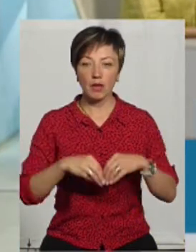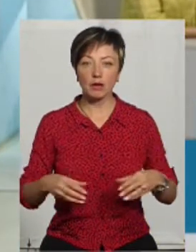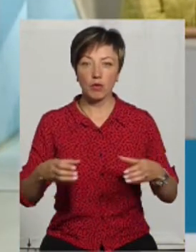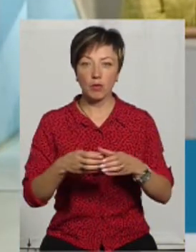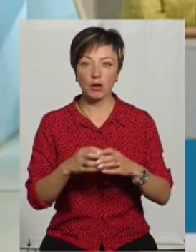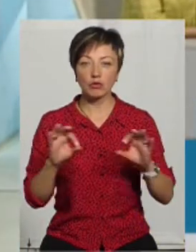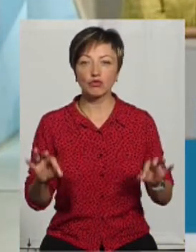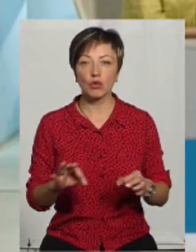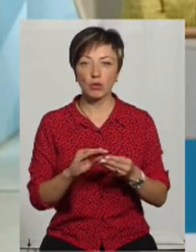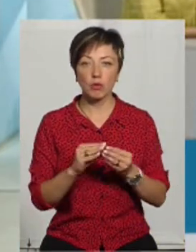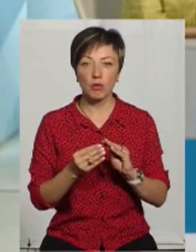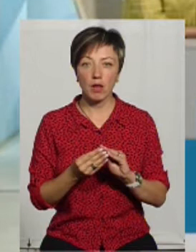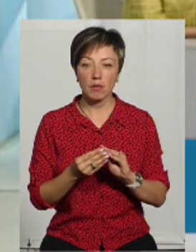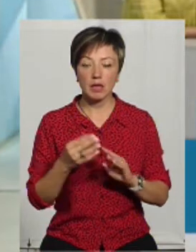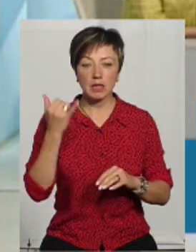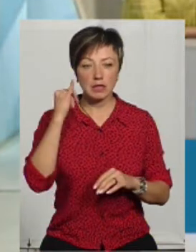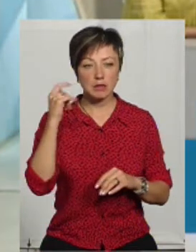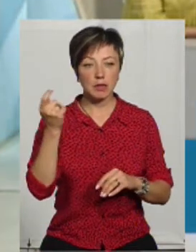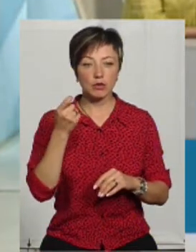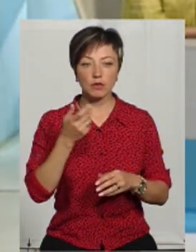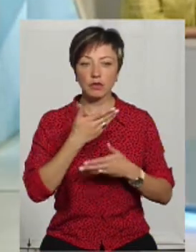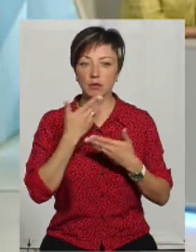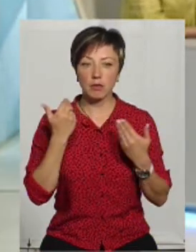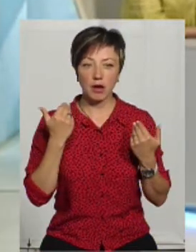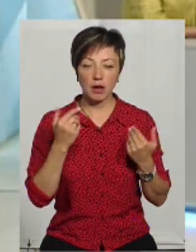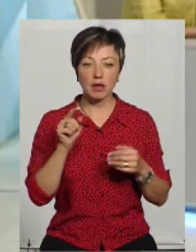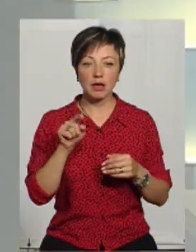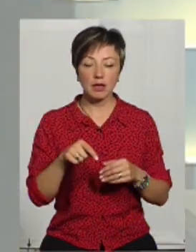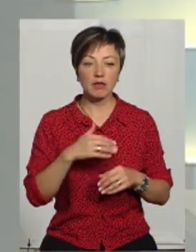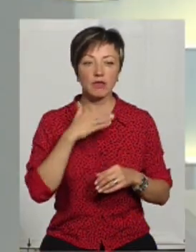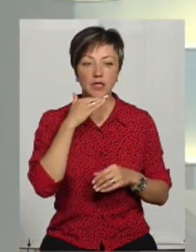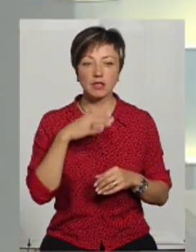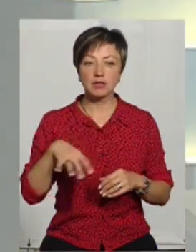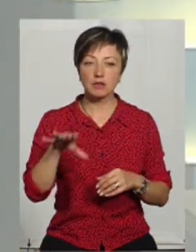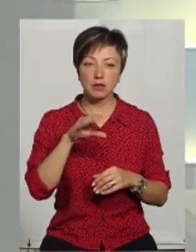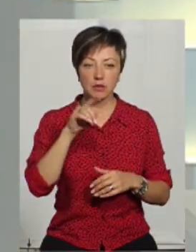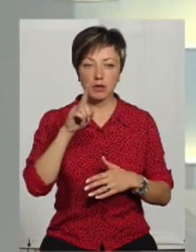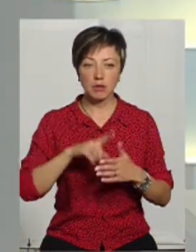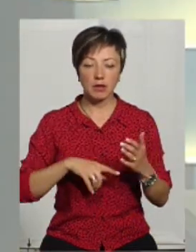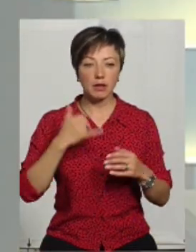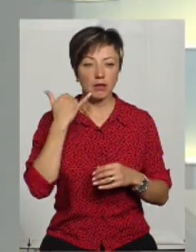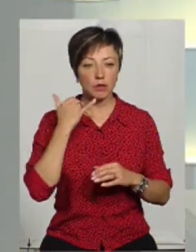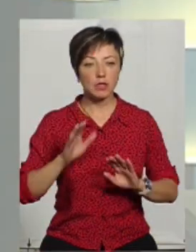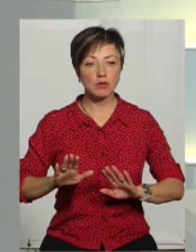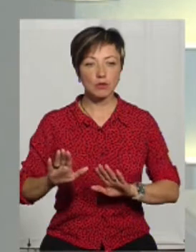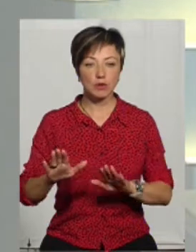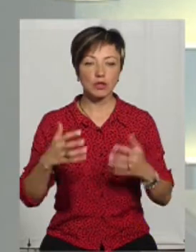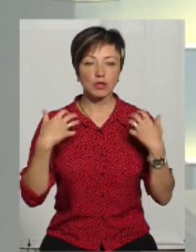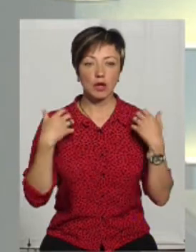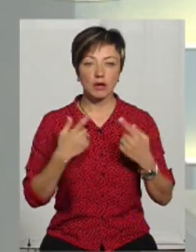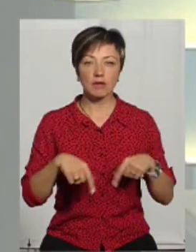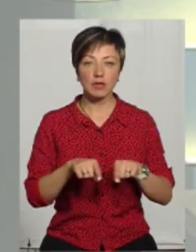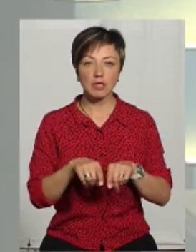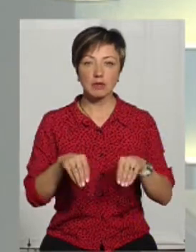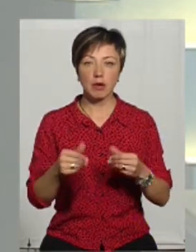жодних проблем із пасовищами не мають і їх вистачить усім, запевнила з телефоном заступниця начальника